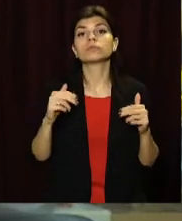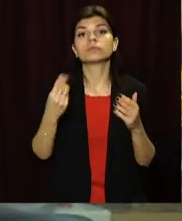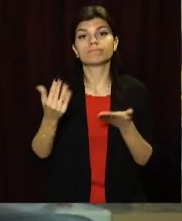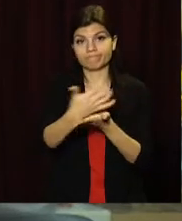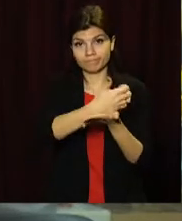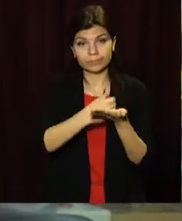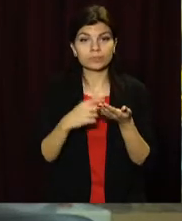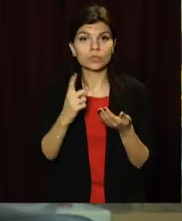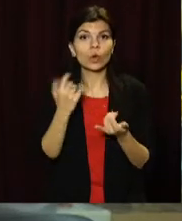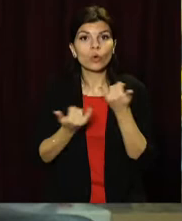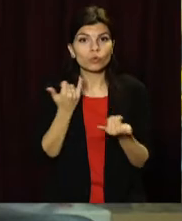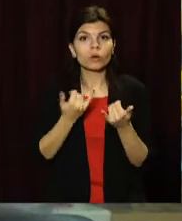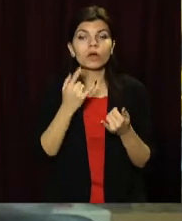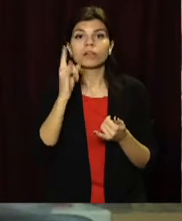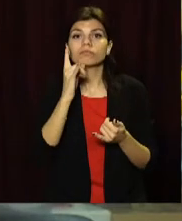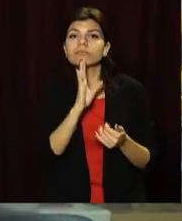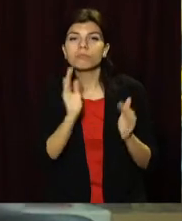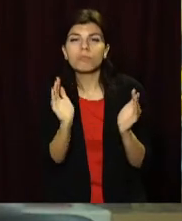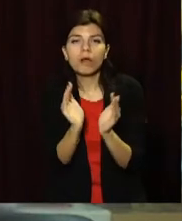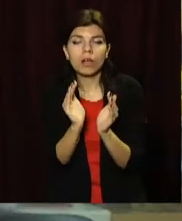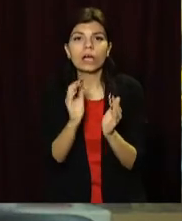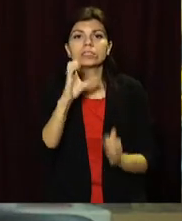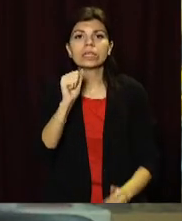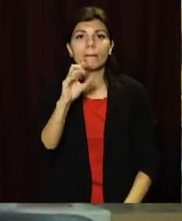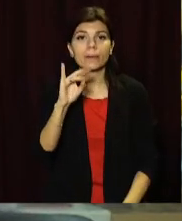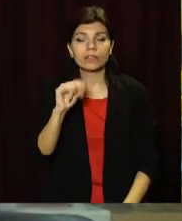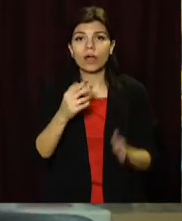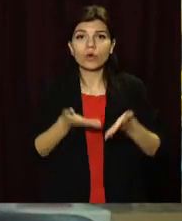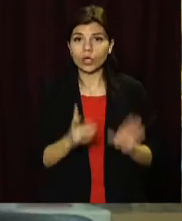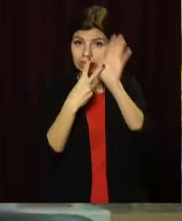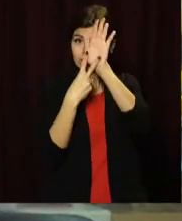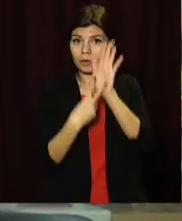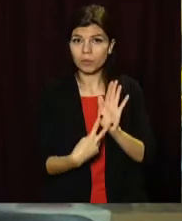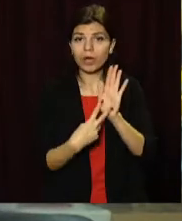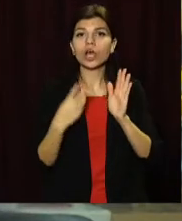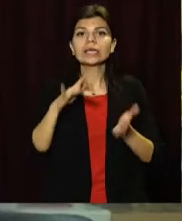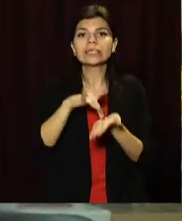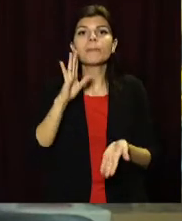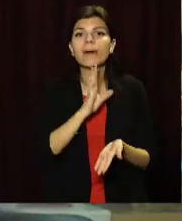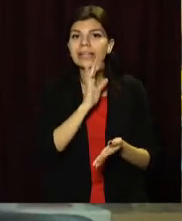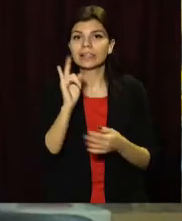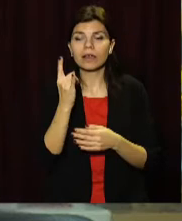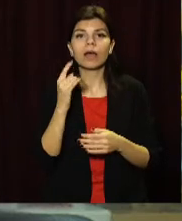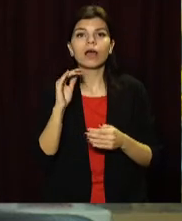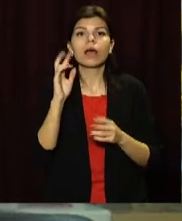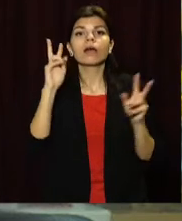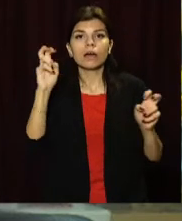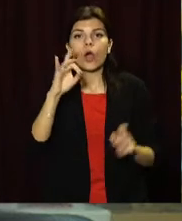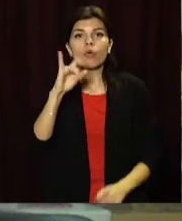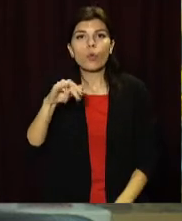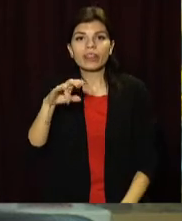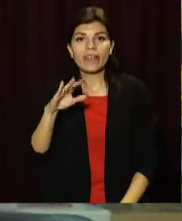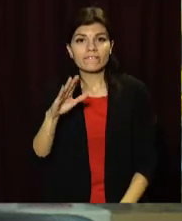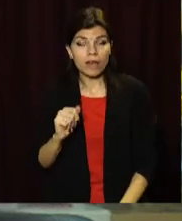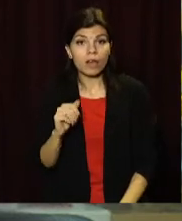кошти, щоб виходити на доношену дівчинку. Сабіна, яка народилася семимісячною, нині в центрі матері та дитини імені Руднєва. Але щоб